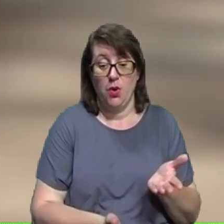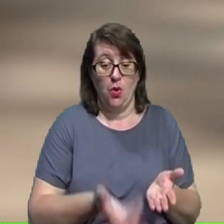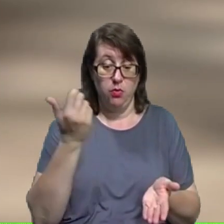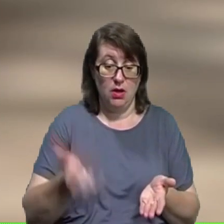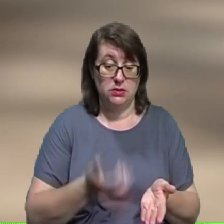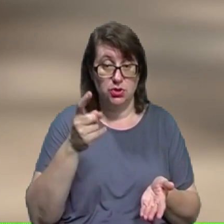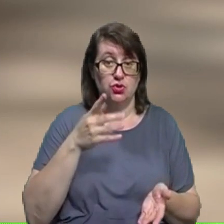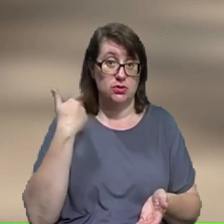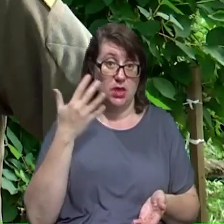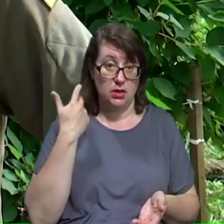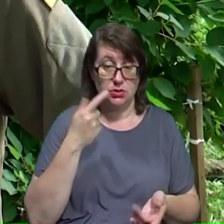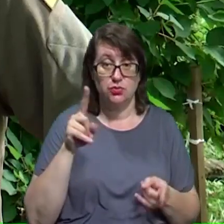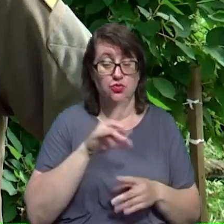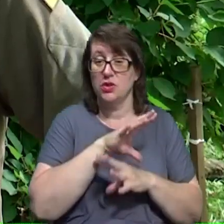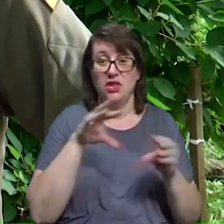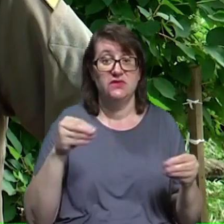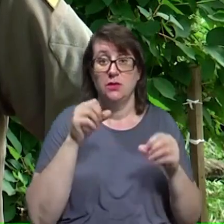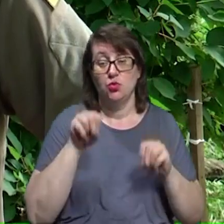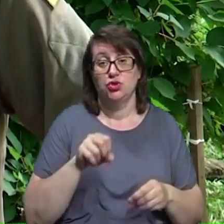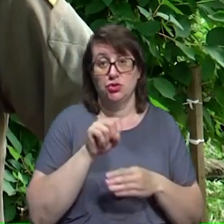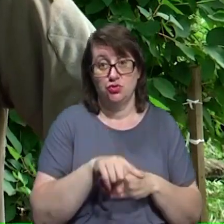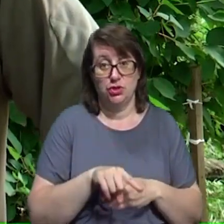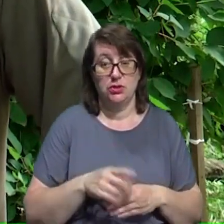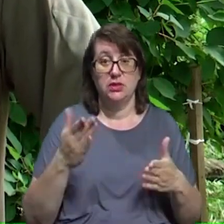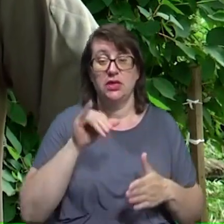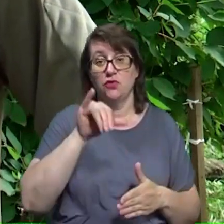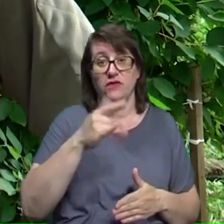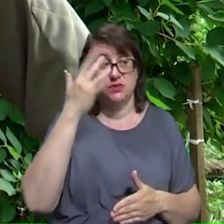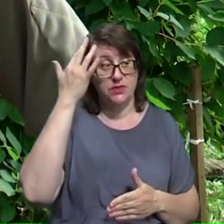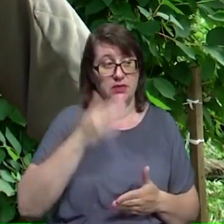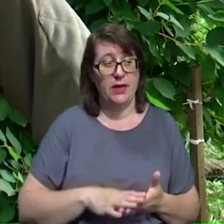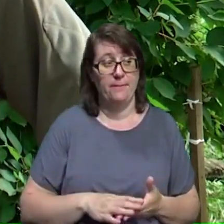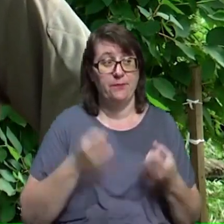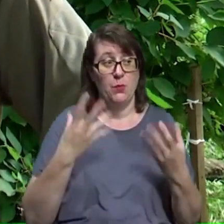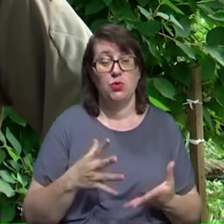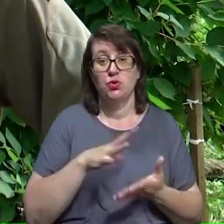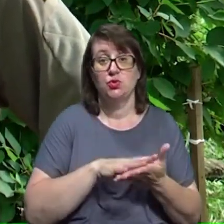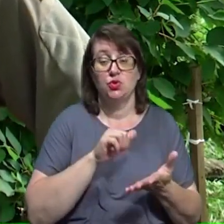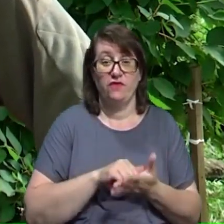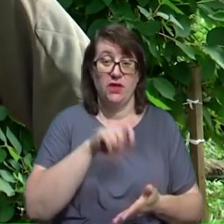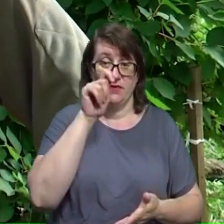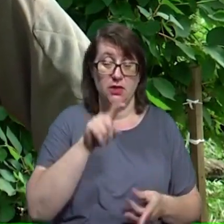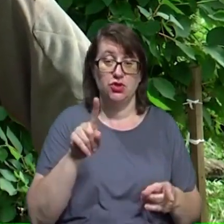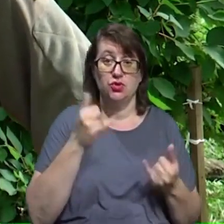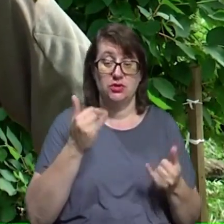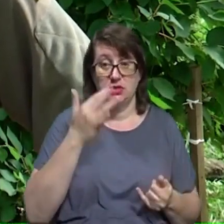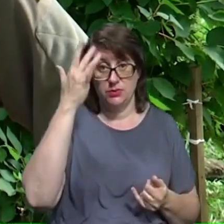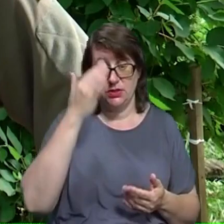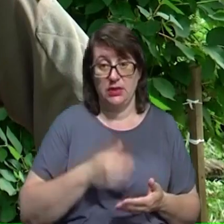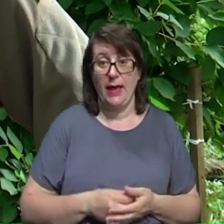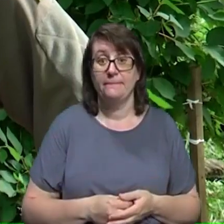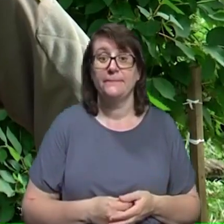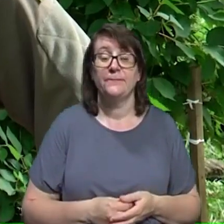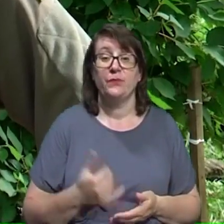не все їм можна доручати. Які мрії? Просто зруйнувала війна і про що мрієте зараз? В мене мрія про